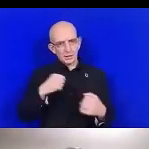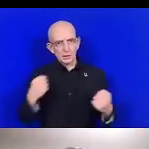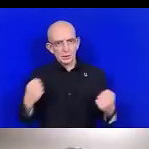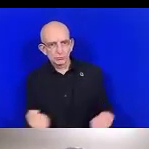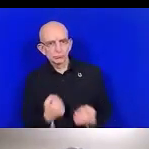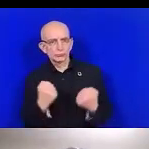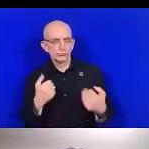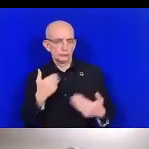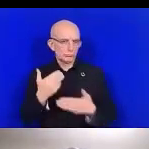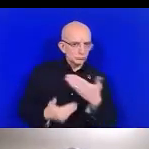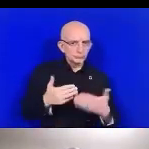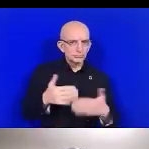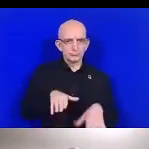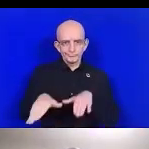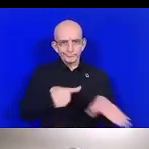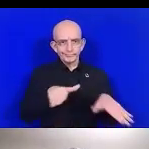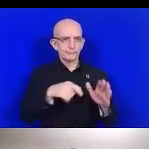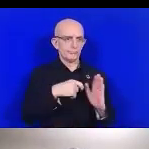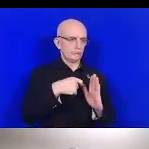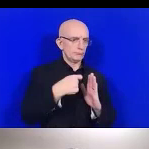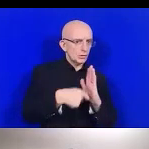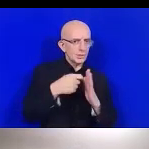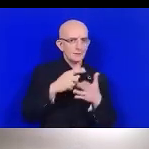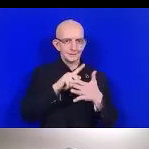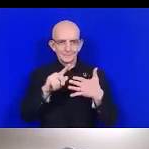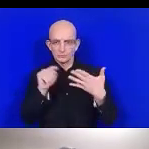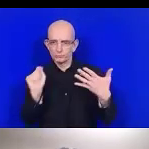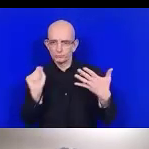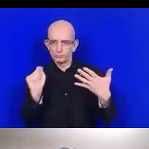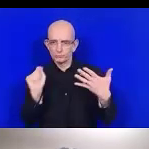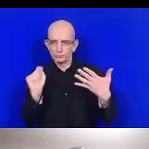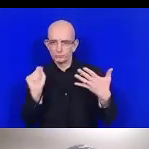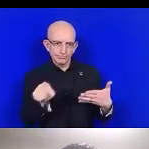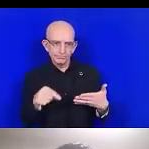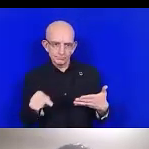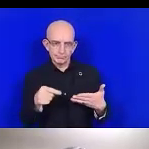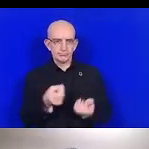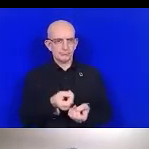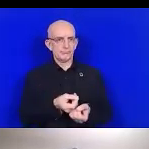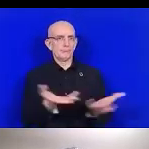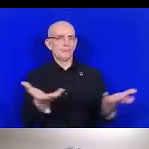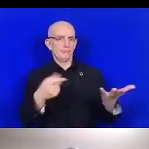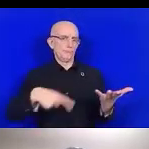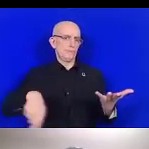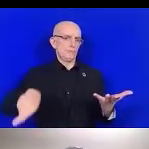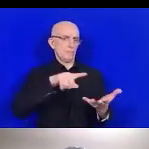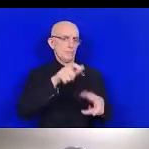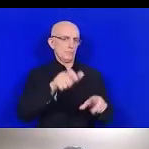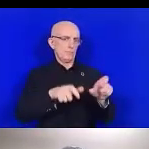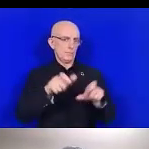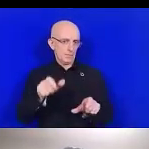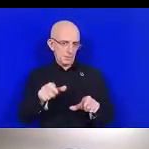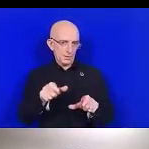qui peuvent couvrir ou prendre en compte de tout le monde. Une autre recommandation, nous pouvons